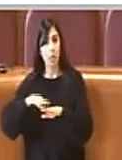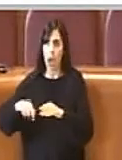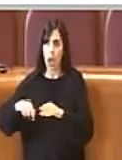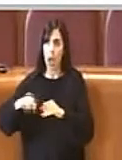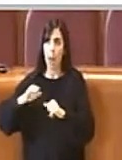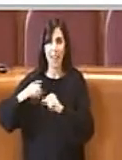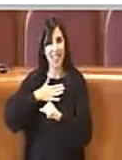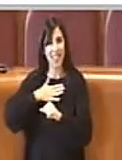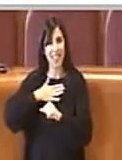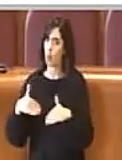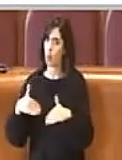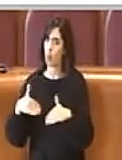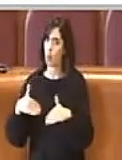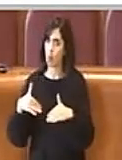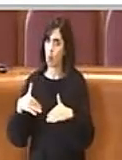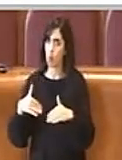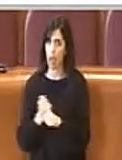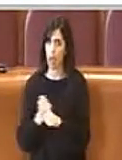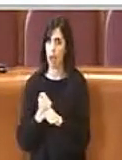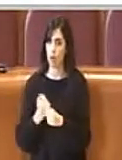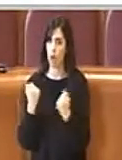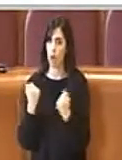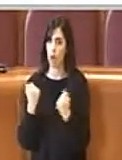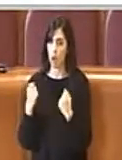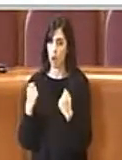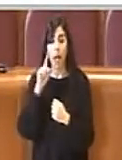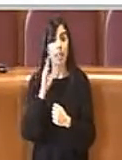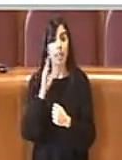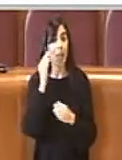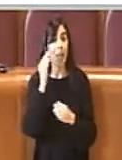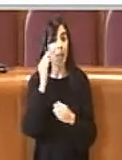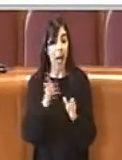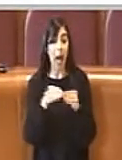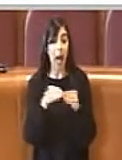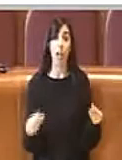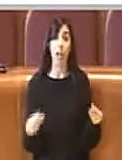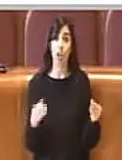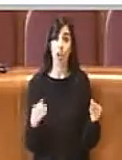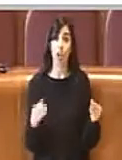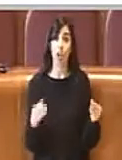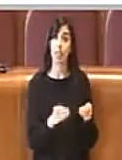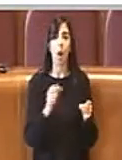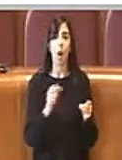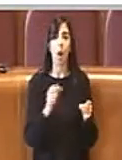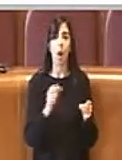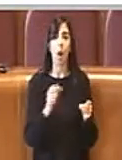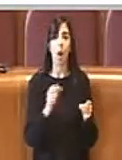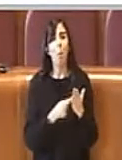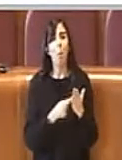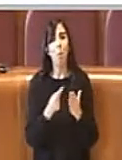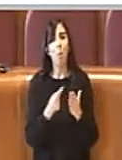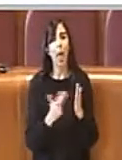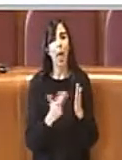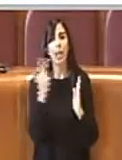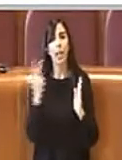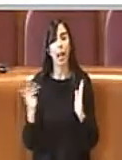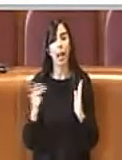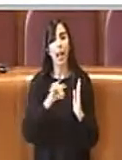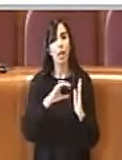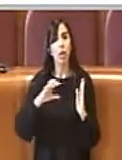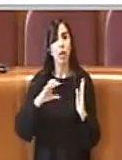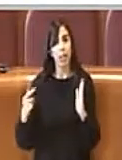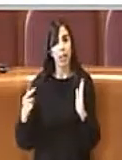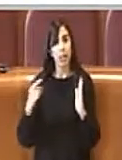si è fatto, se pensiamo soltanto all'agenda digitale, al piano triennale CT18-20 e